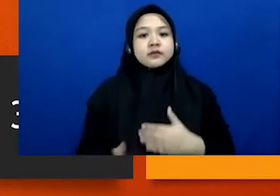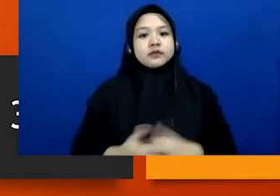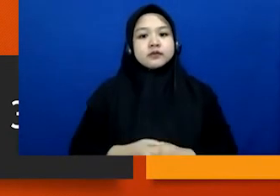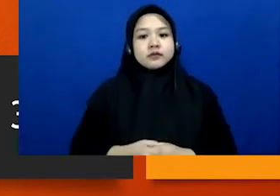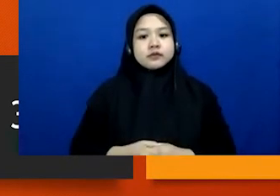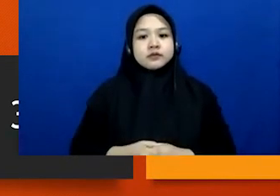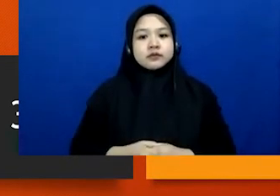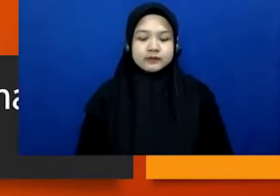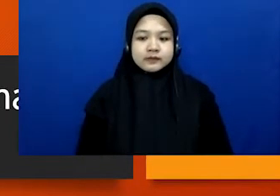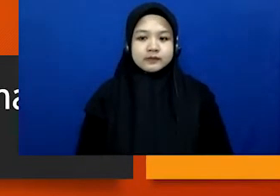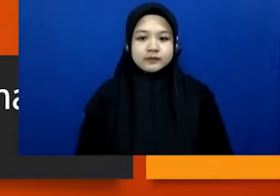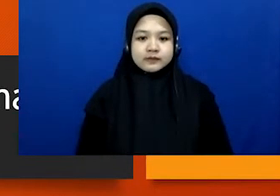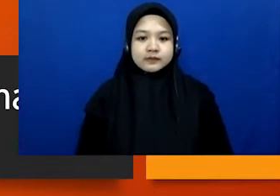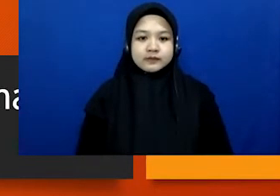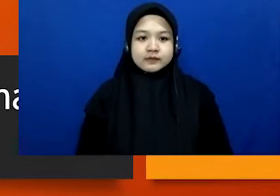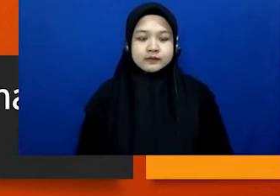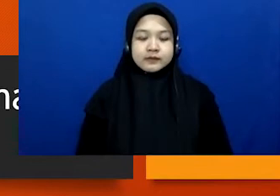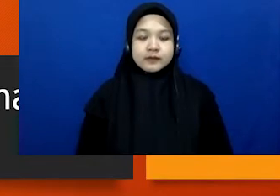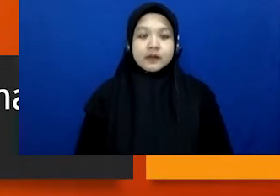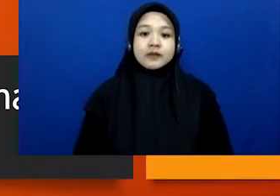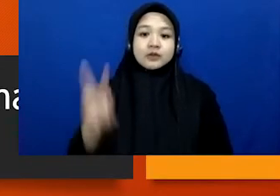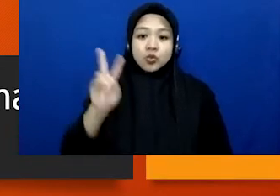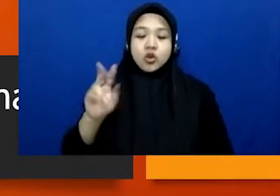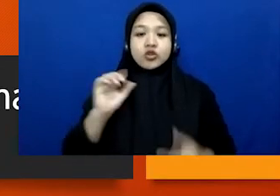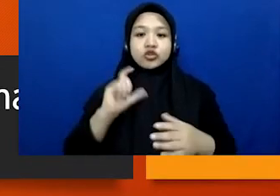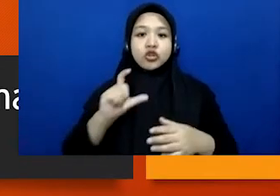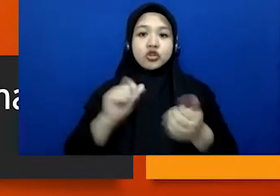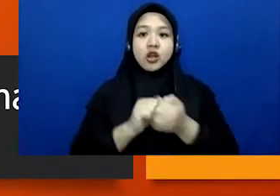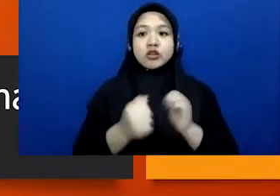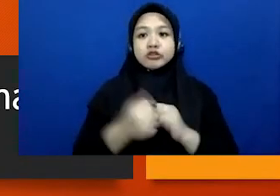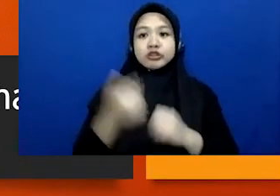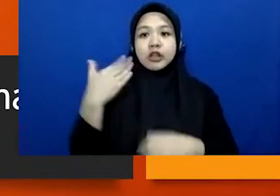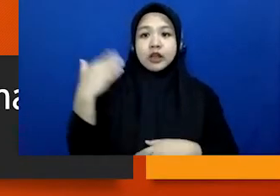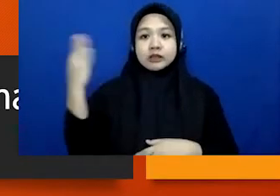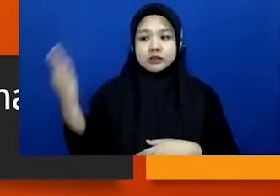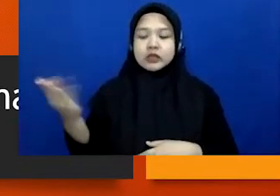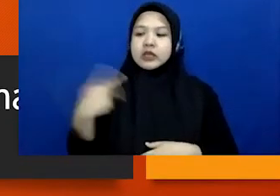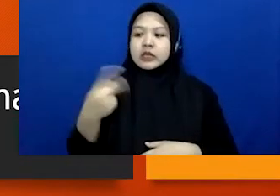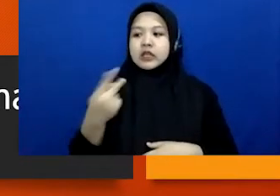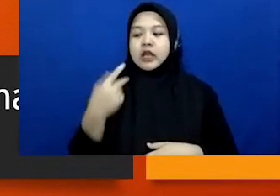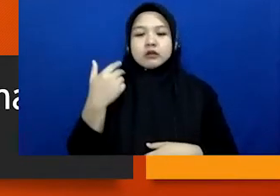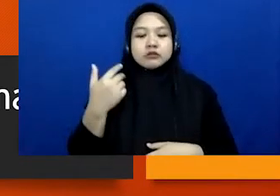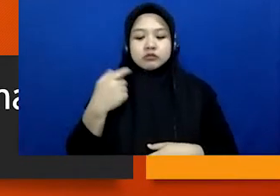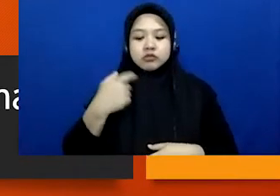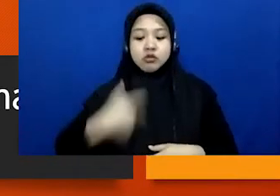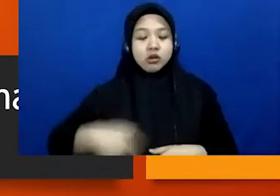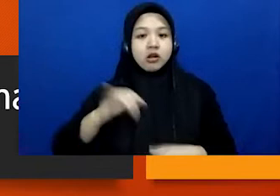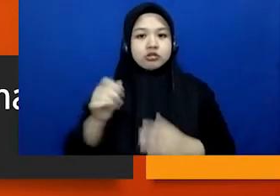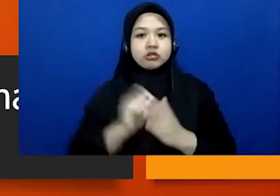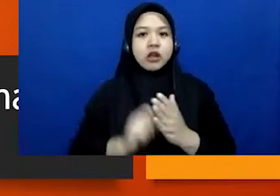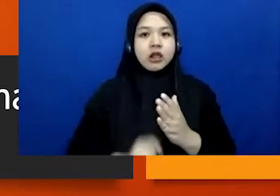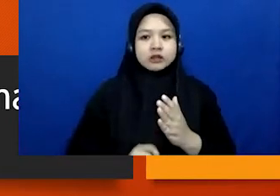Slide selanjutnya. Dari dua contoh kasus tadi ya teman-teman, kita bisa sebagai seorang jurnalis ya,